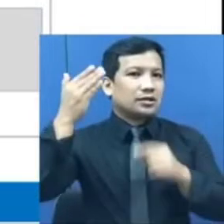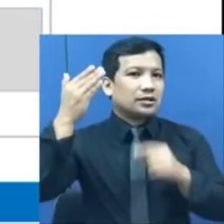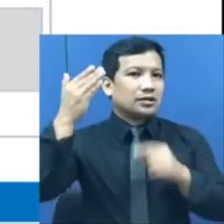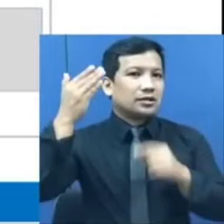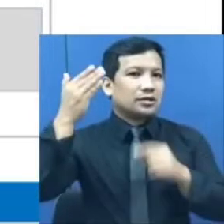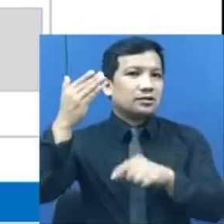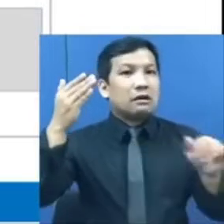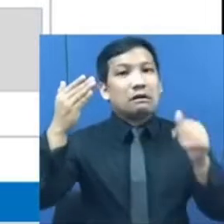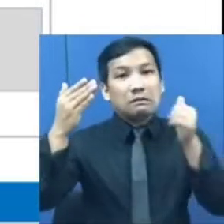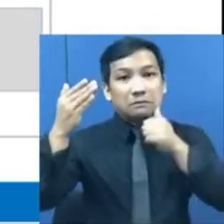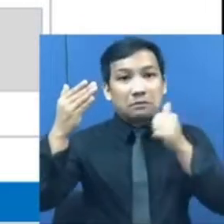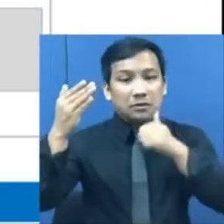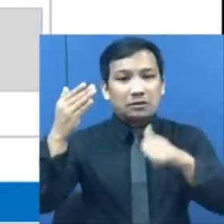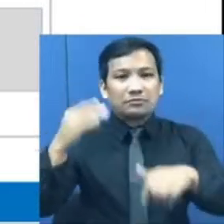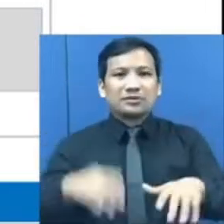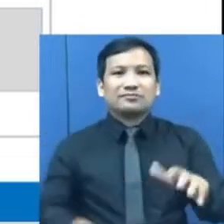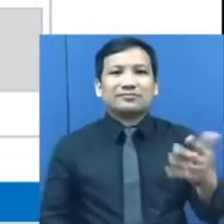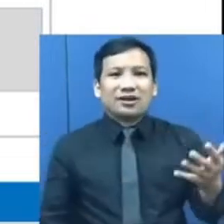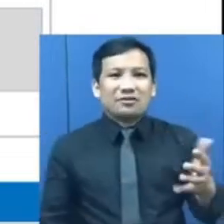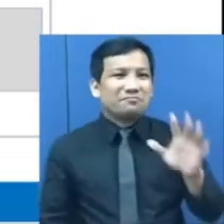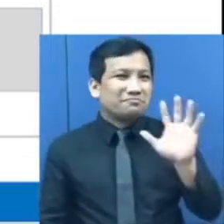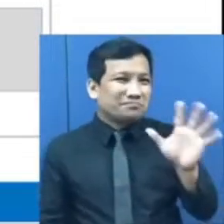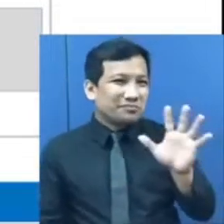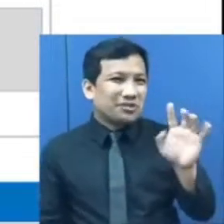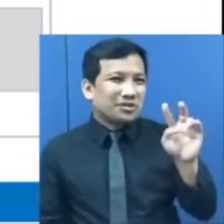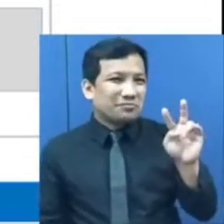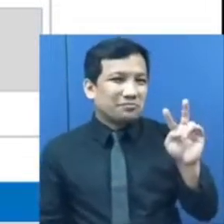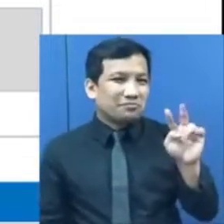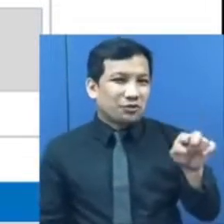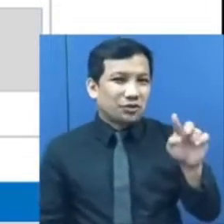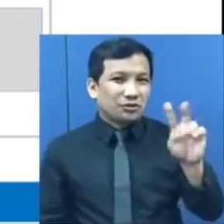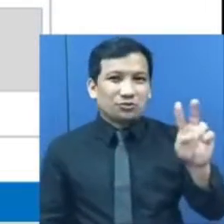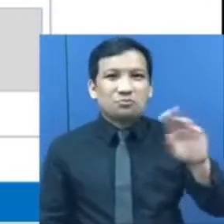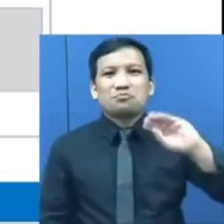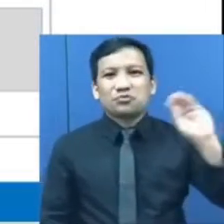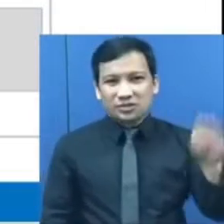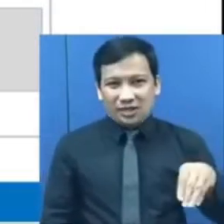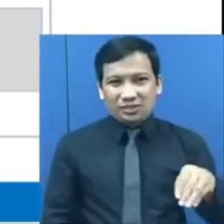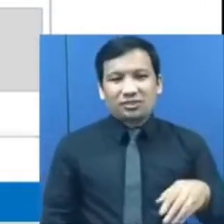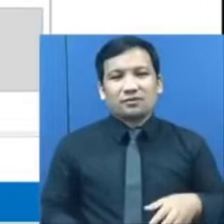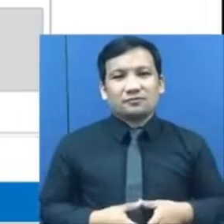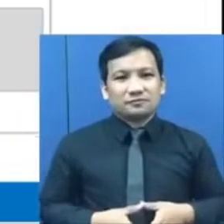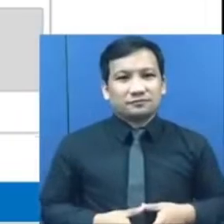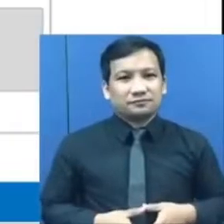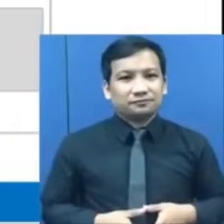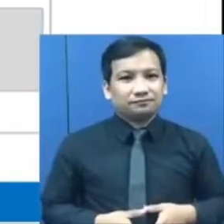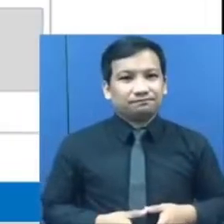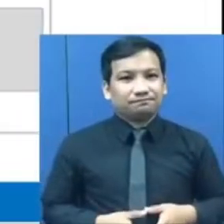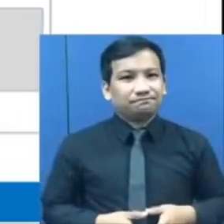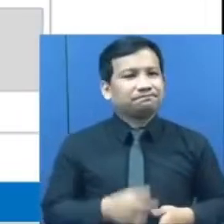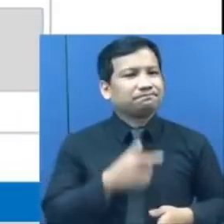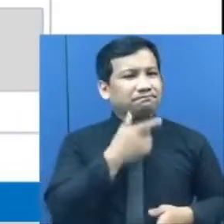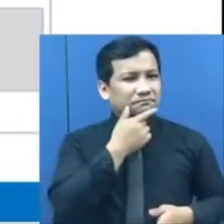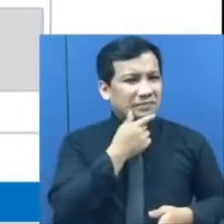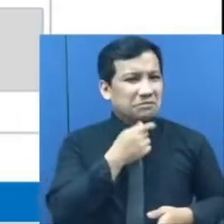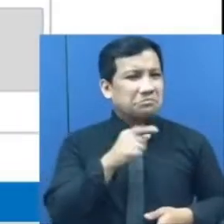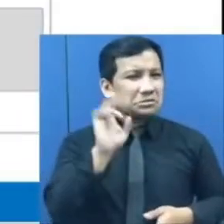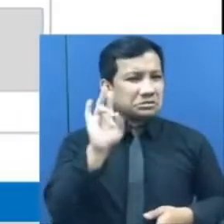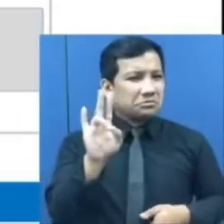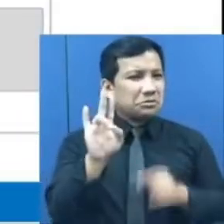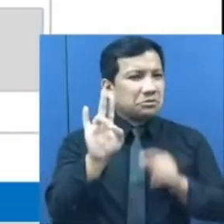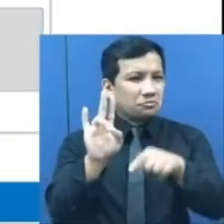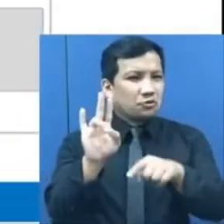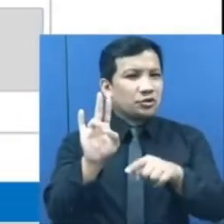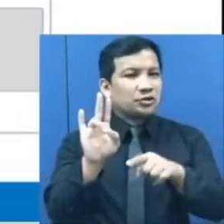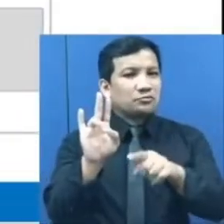mga kababaihan na nasa 50,2% lamang. Samantala, 7,2%